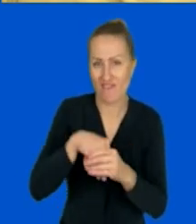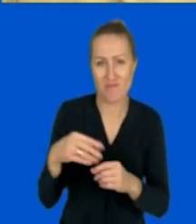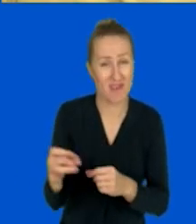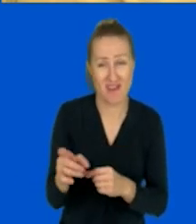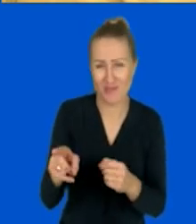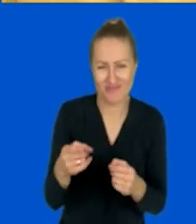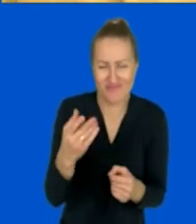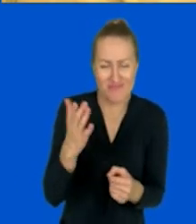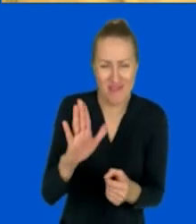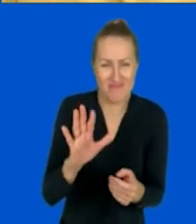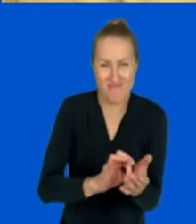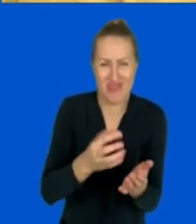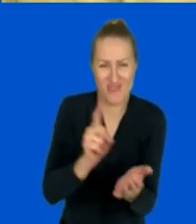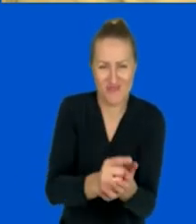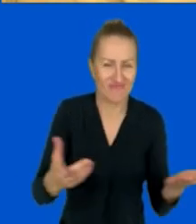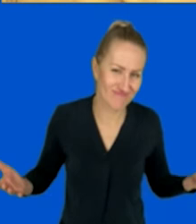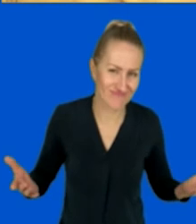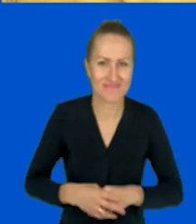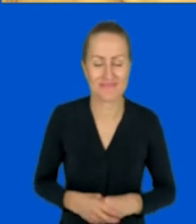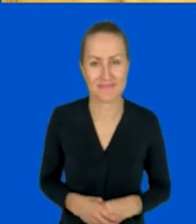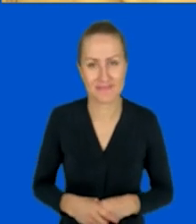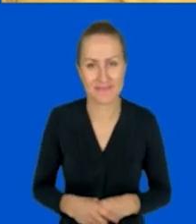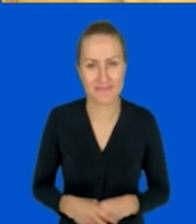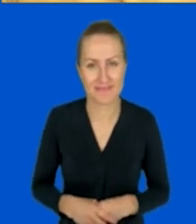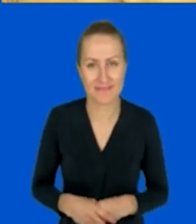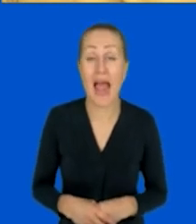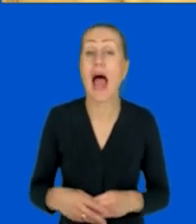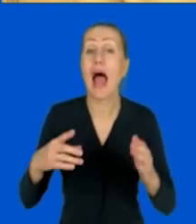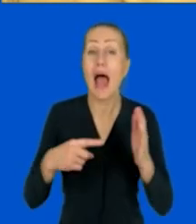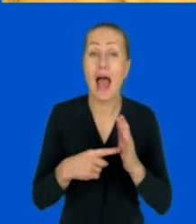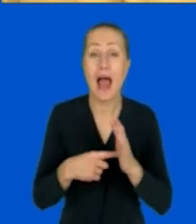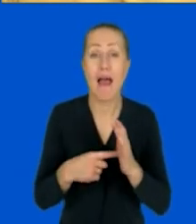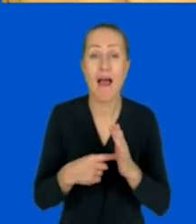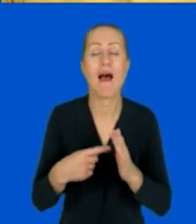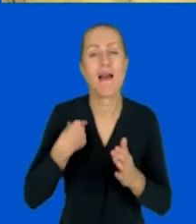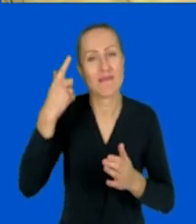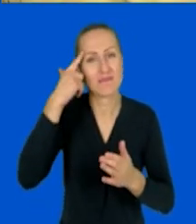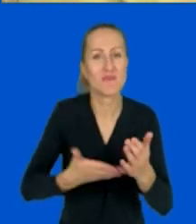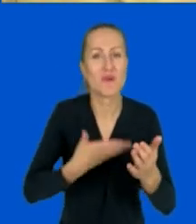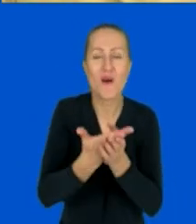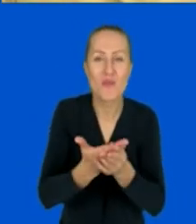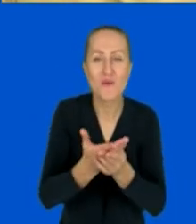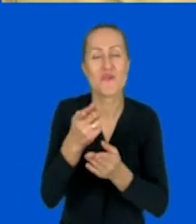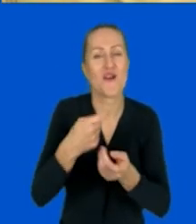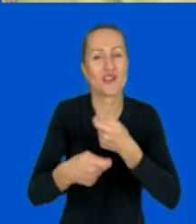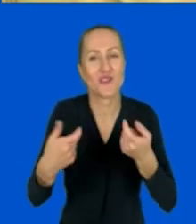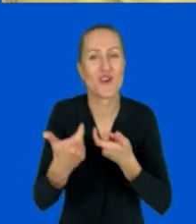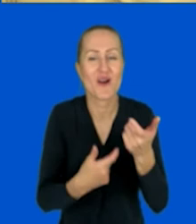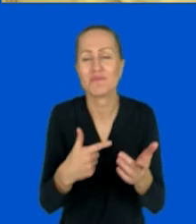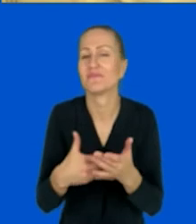nie wejdzie w grę. Więc nie wejdzie w grę. Więc ja proponuję to rozwiązanie, ponieważ jest naprawdę,